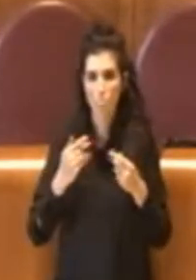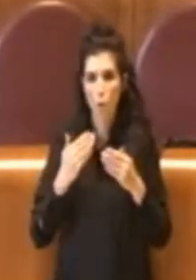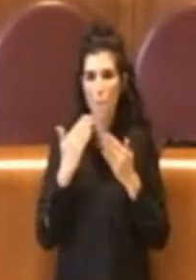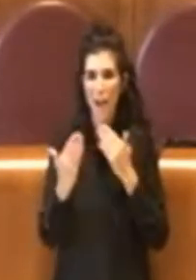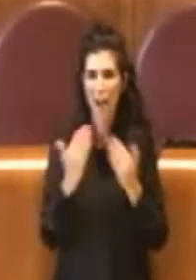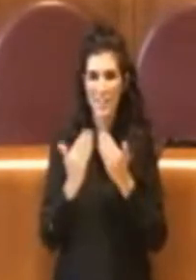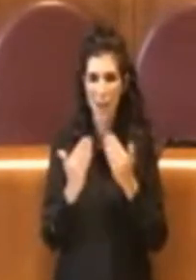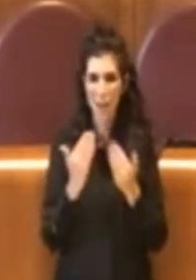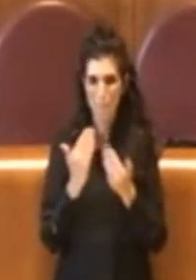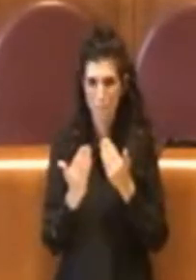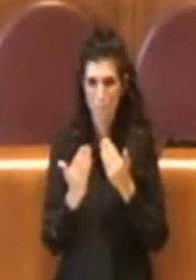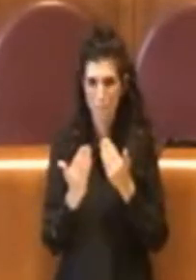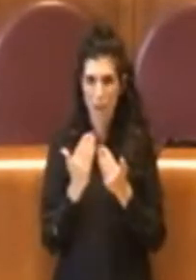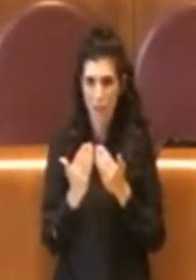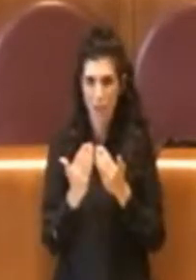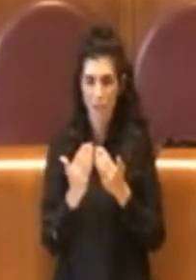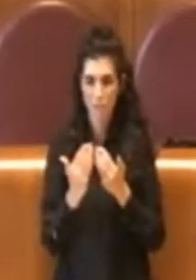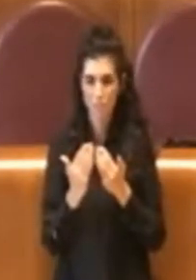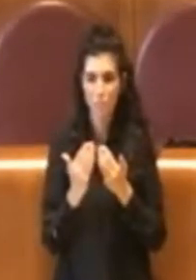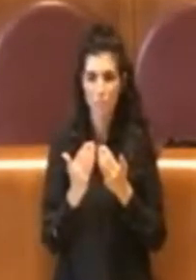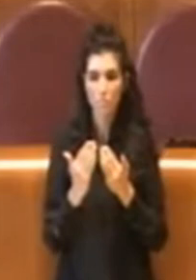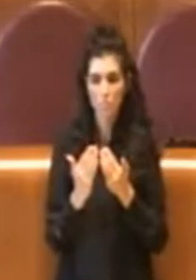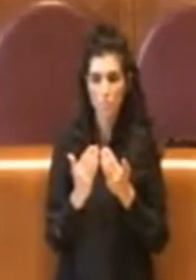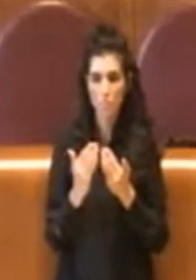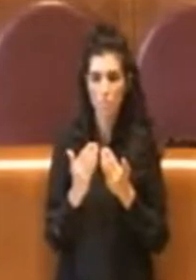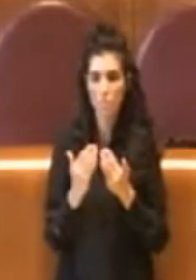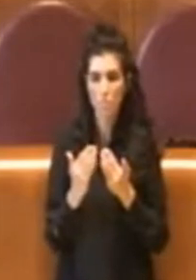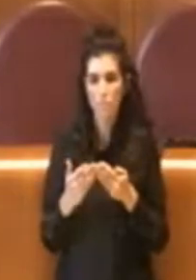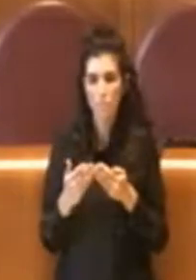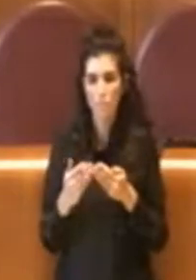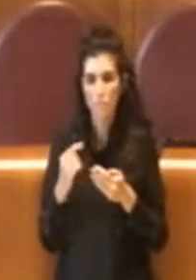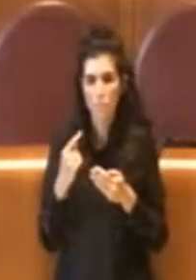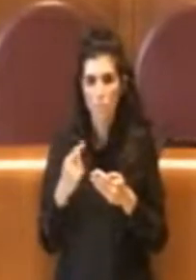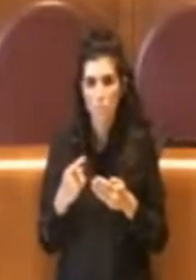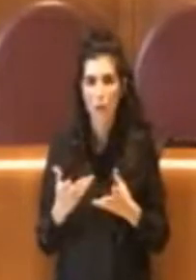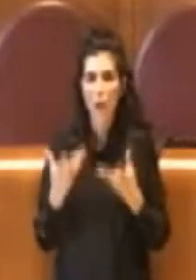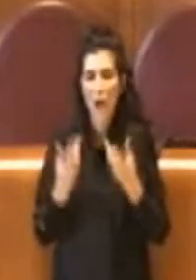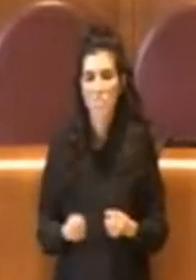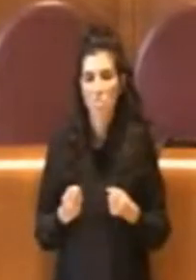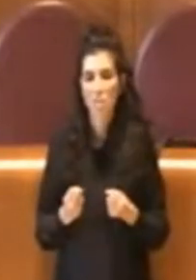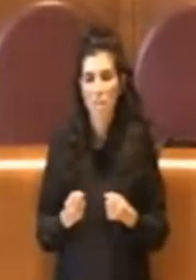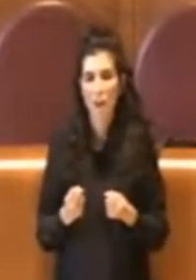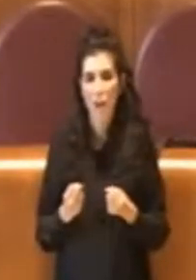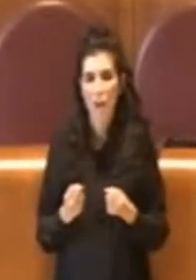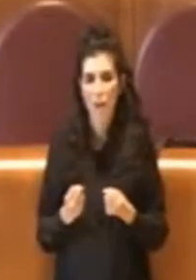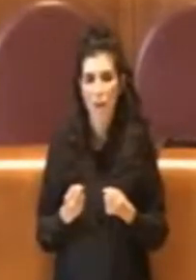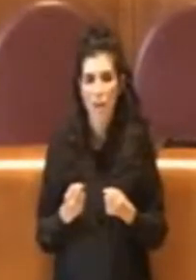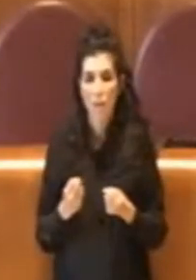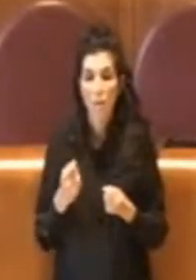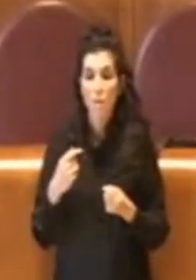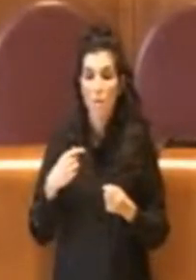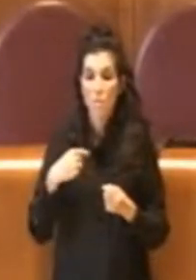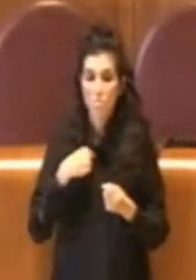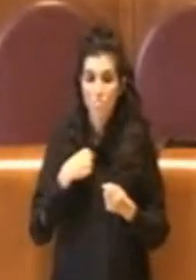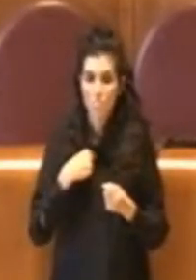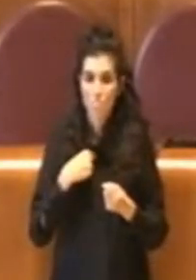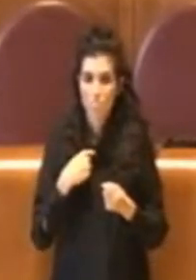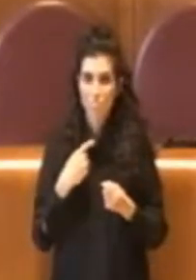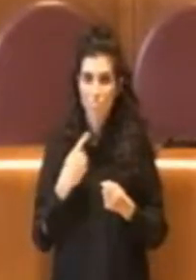che essere accolte con favore. Io cercherò, al contrario, invece di fare un intervento